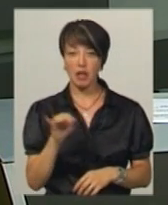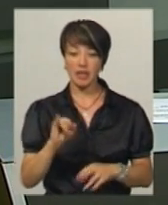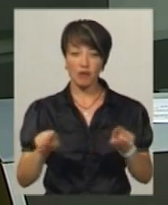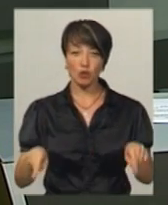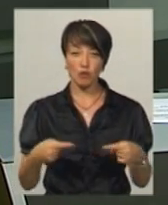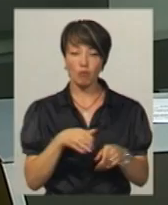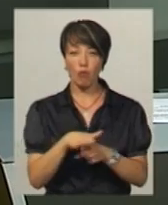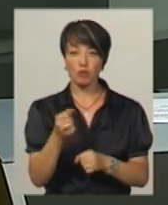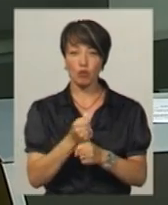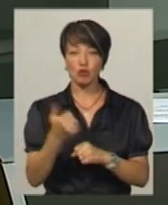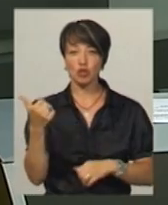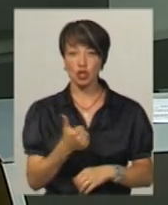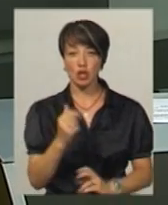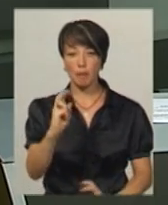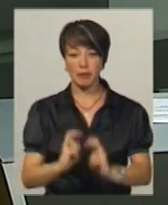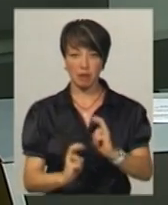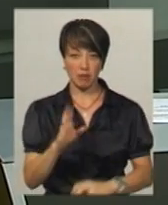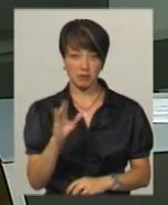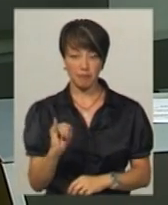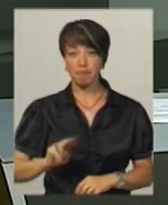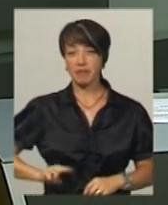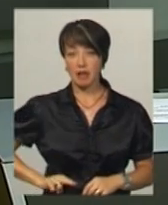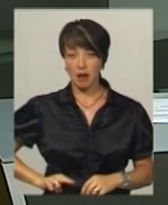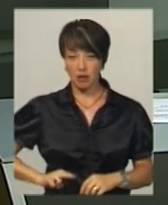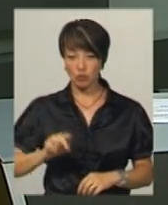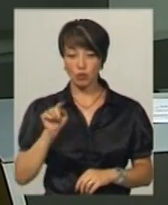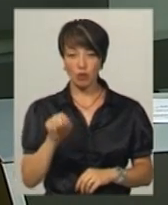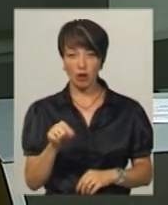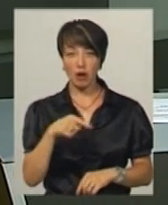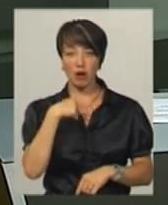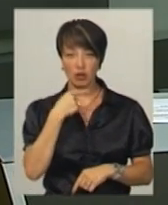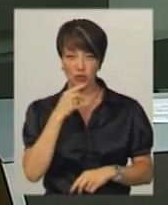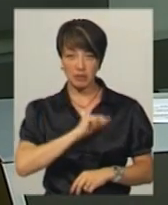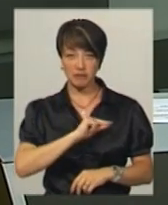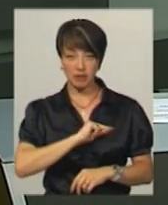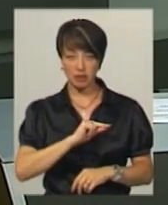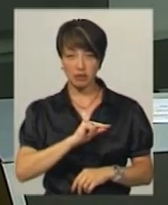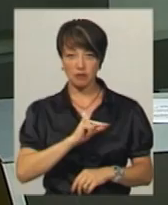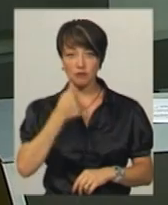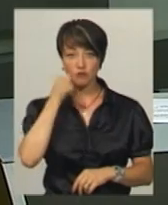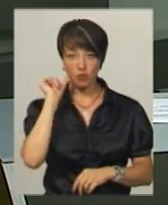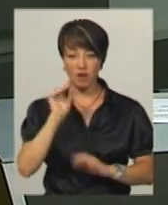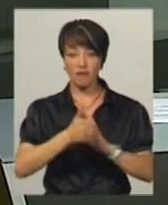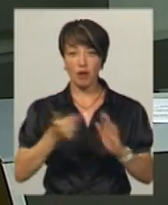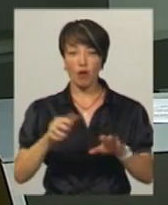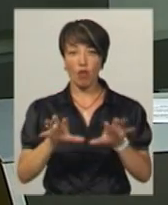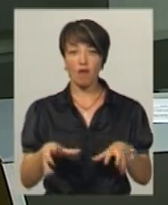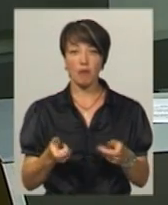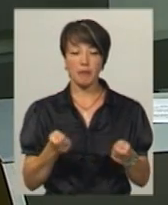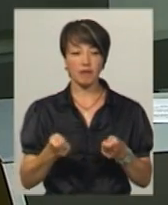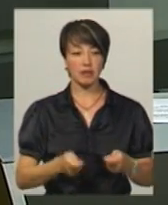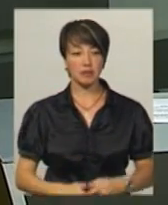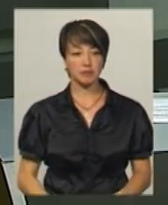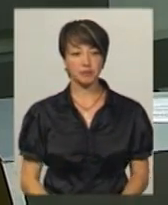відновити повний робочий тиждень на підприємстві. Директора Сергія Кириченка, каже Олена Серветник, вчора викликав голова правління.